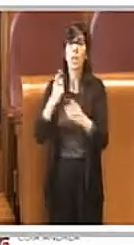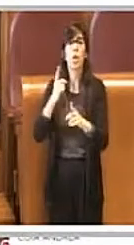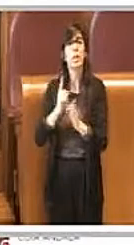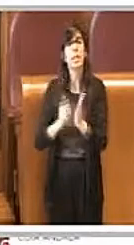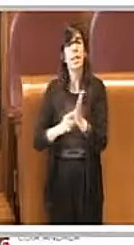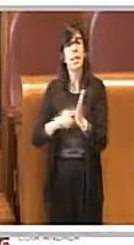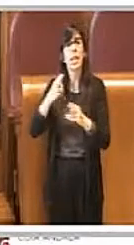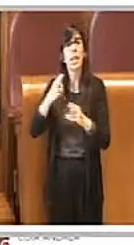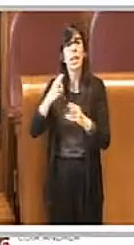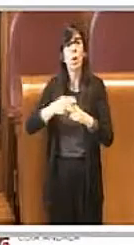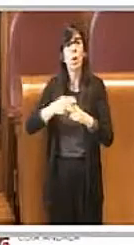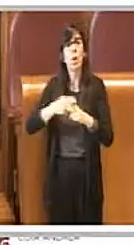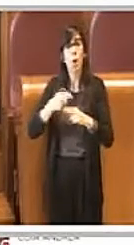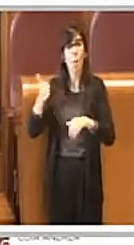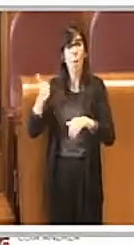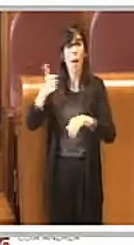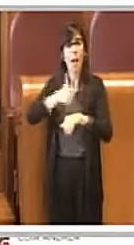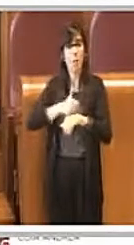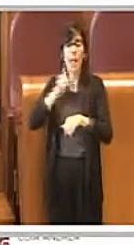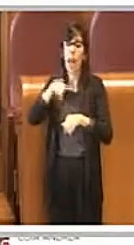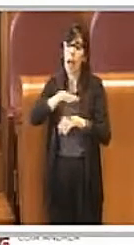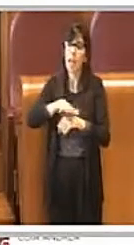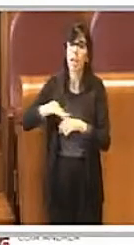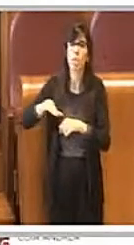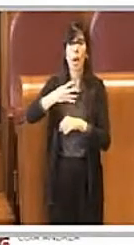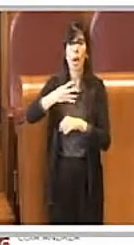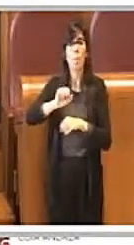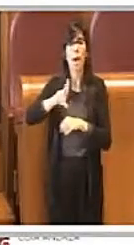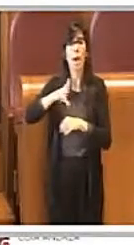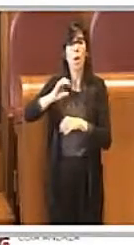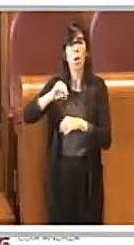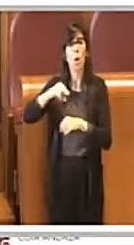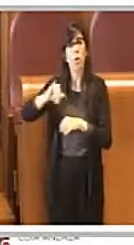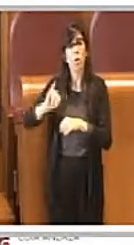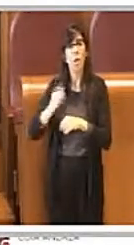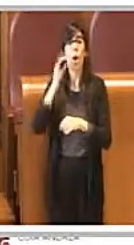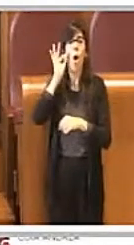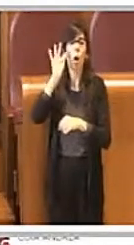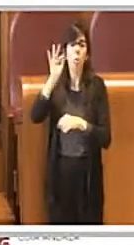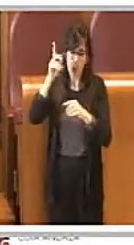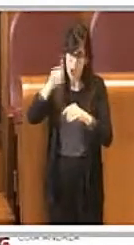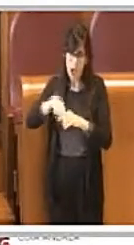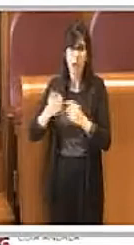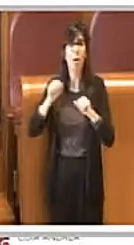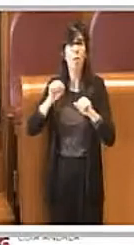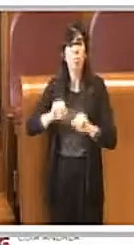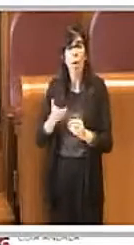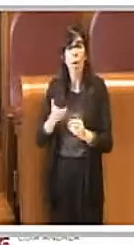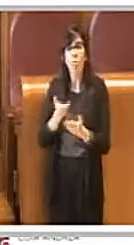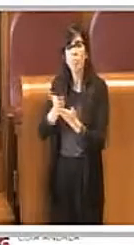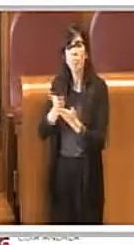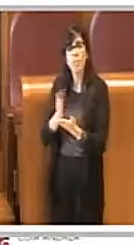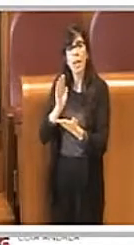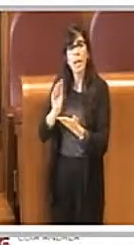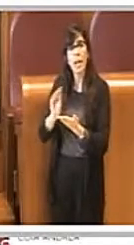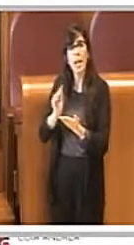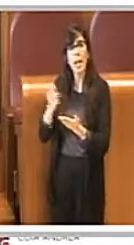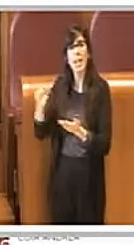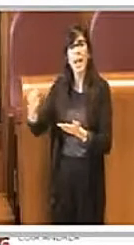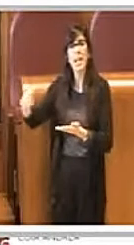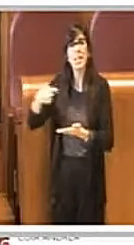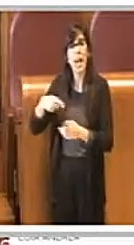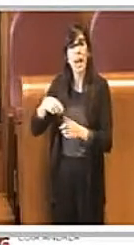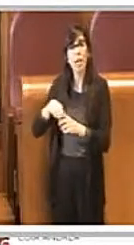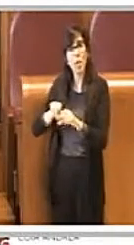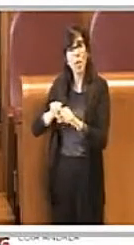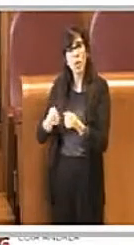e del quadrante, diciamo, Marconi, anche al fine di formulare eventuali richieste di risarcimento danni, sia di natura patrimoniale